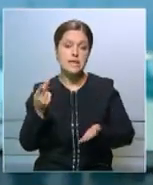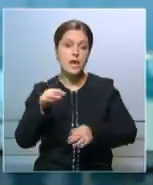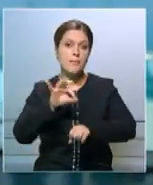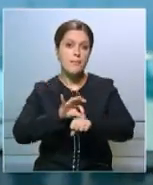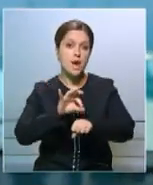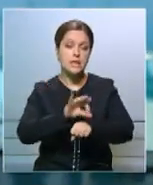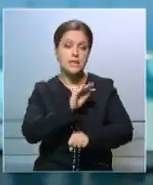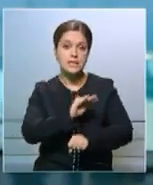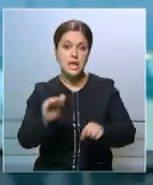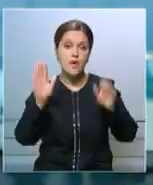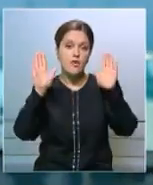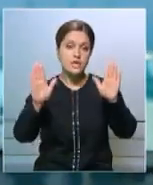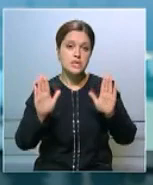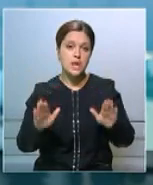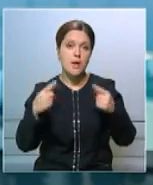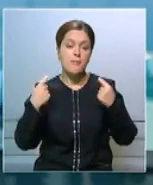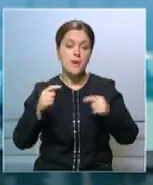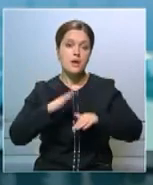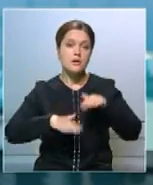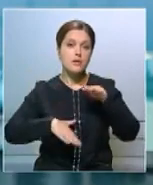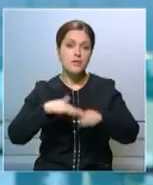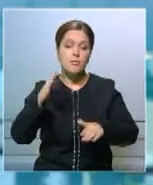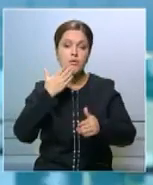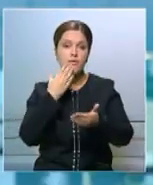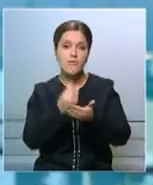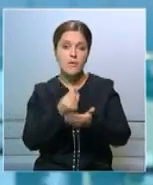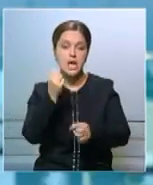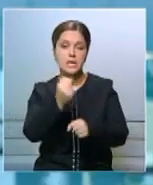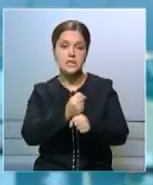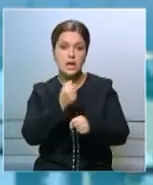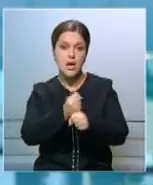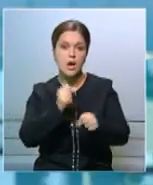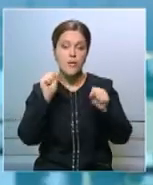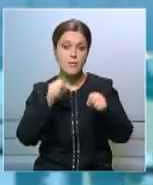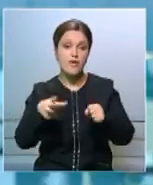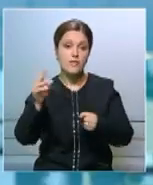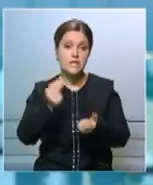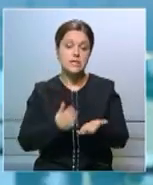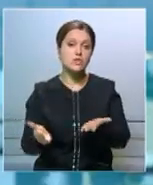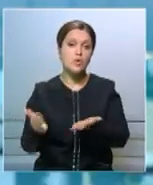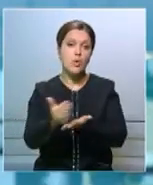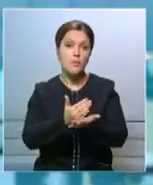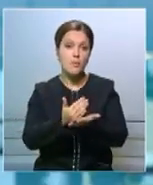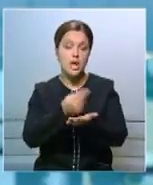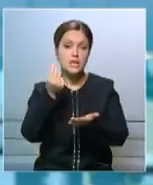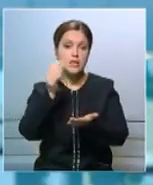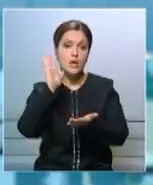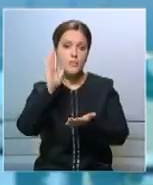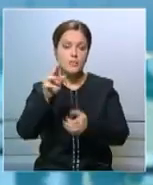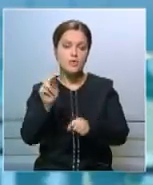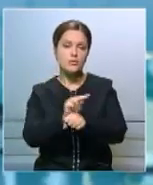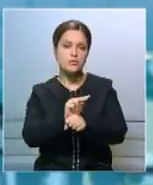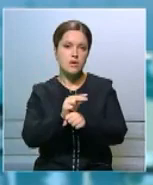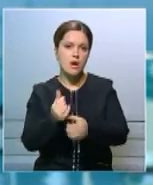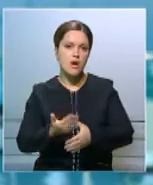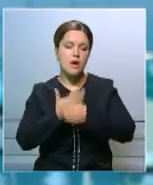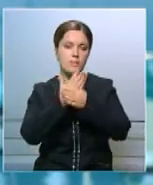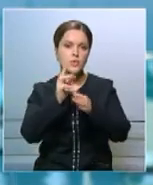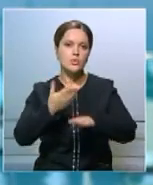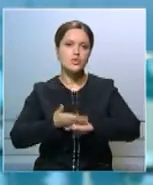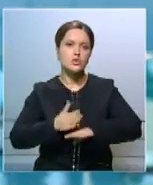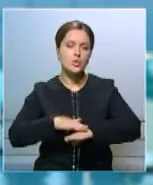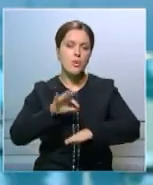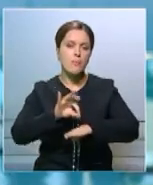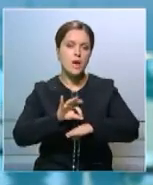также выставка продажи изделий декоративно-прикладного и изобразительного искусства. Все собранные средства пойдут на экстренное лечение тяжело больных детей.